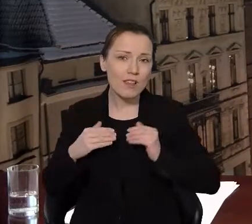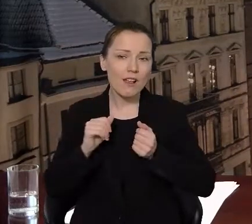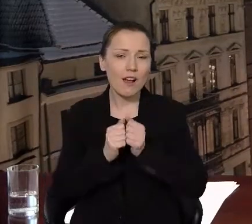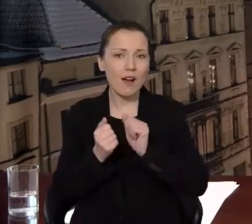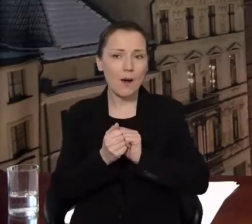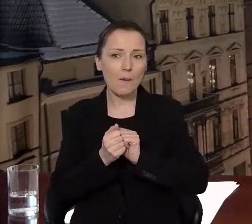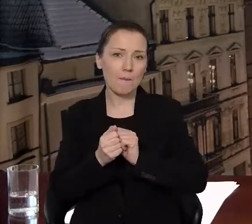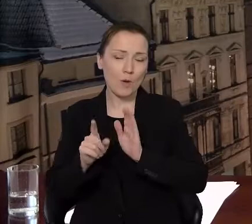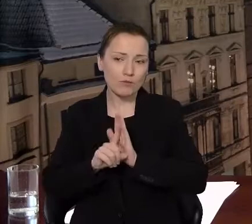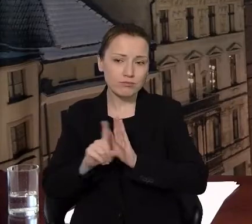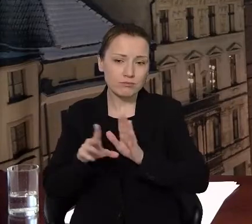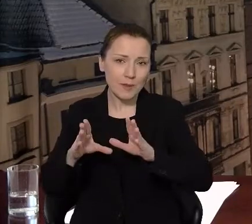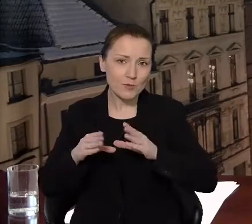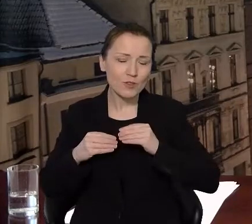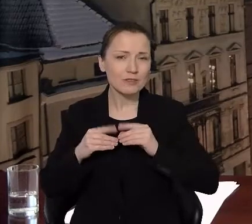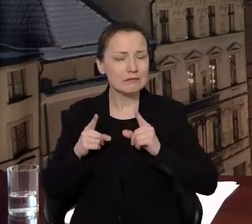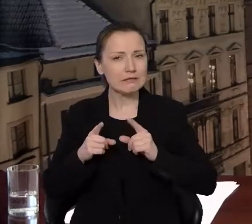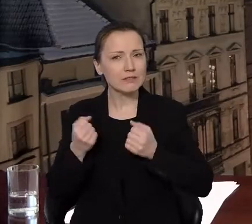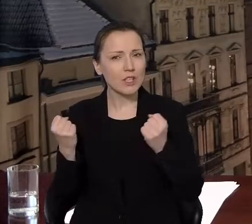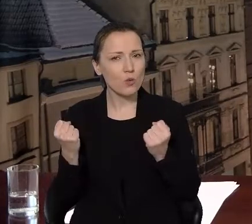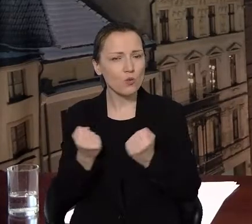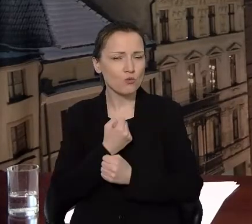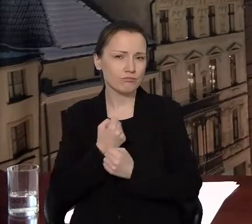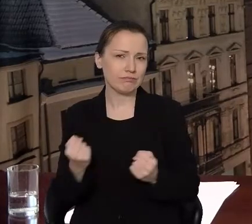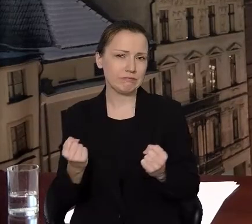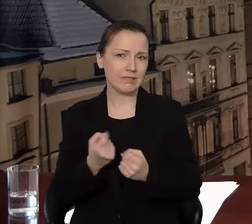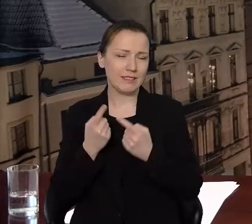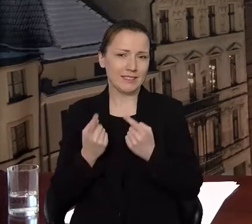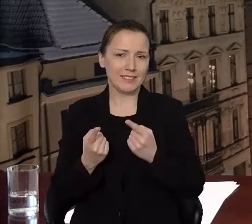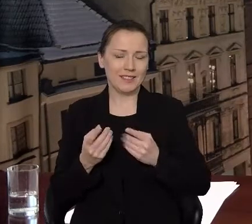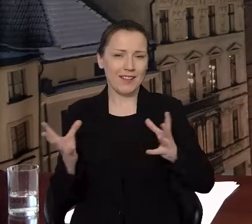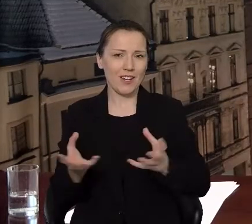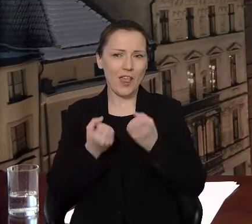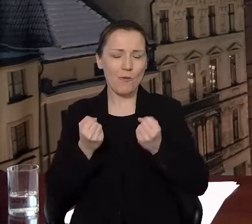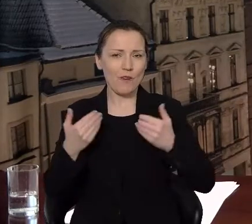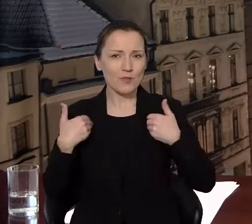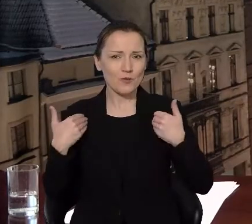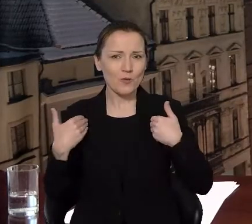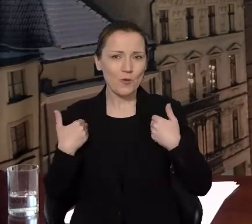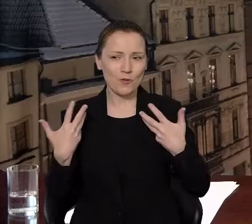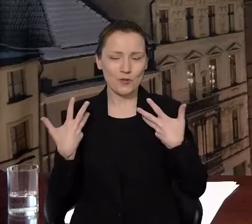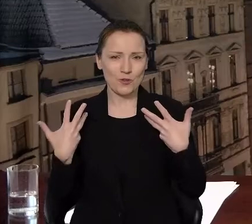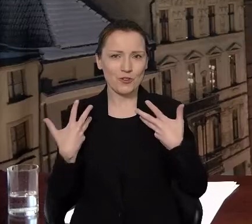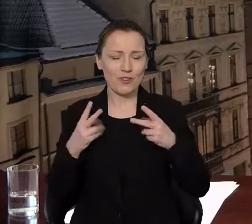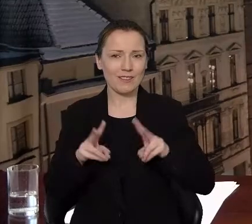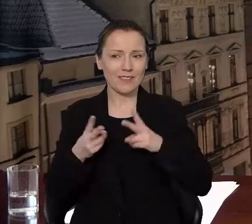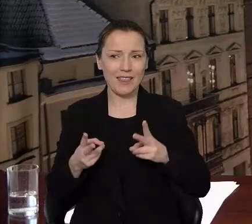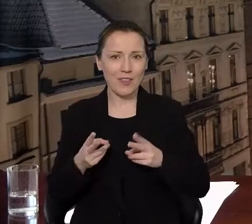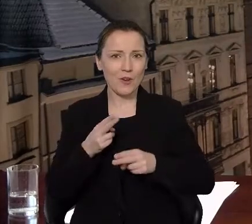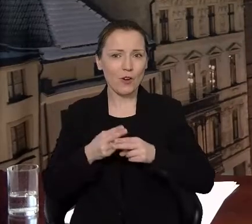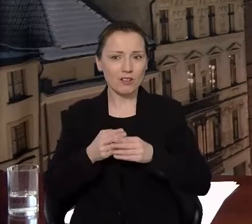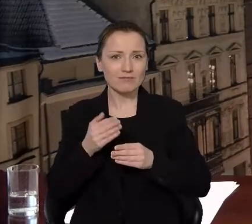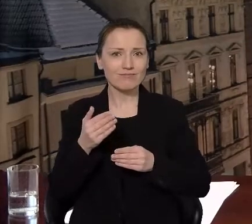najtrudniejsze jest ratowanie ludzkiego zdrowia i życia w sytuacji, kiedy już choroba za daleko się